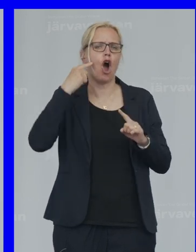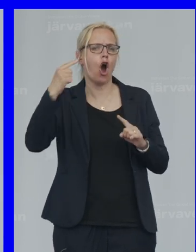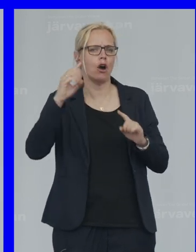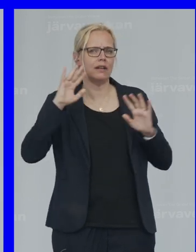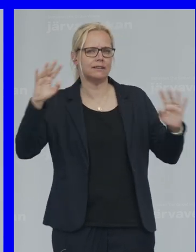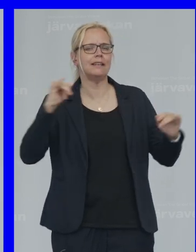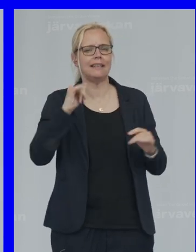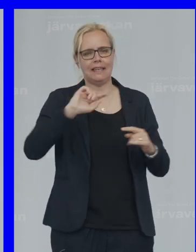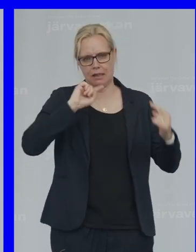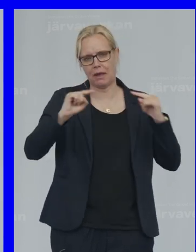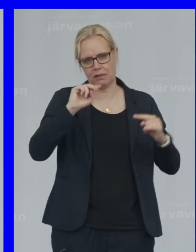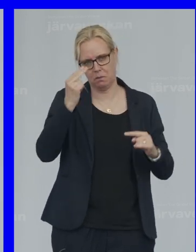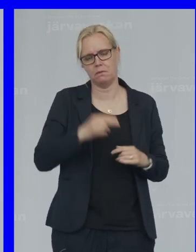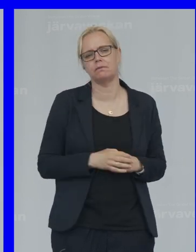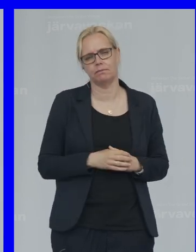I debatten